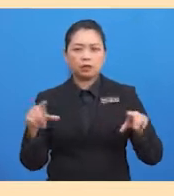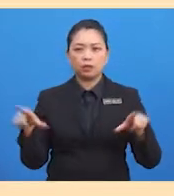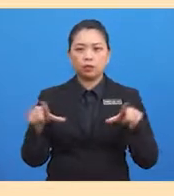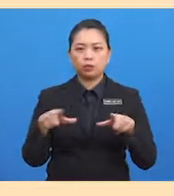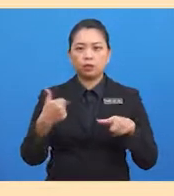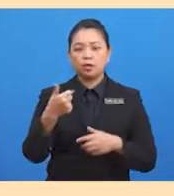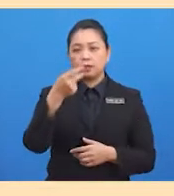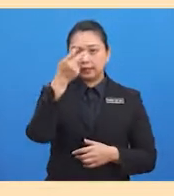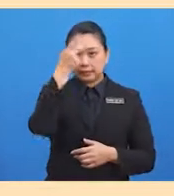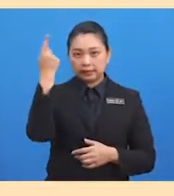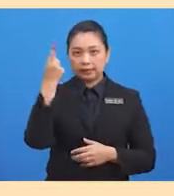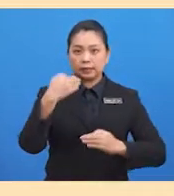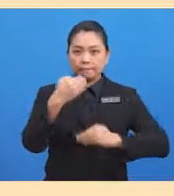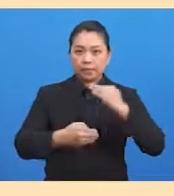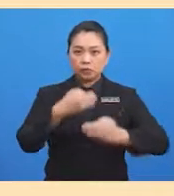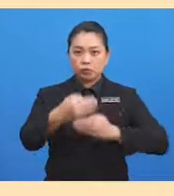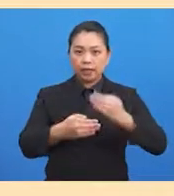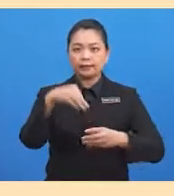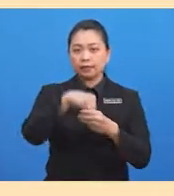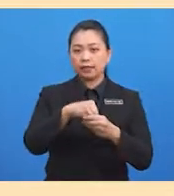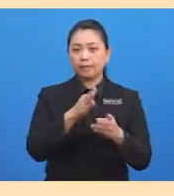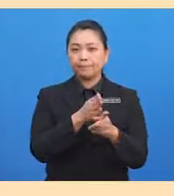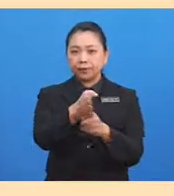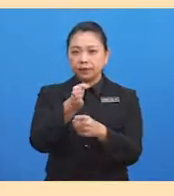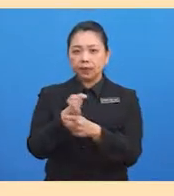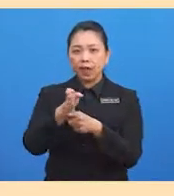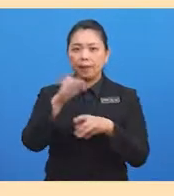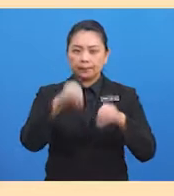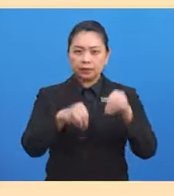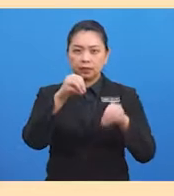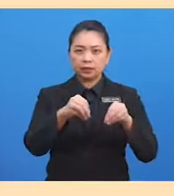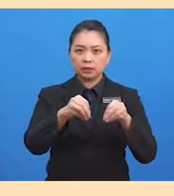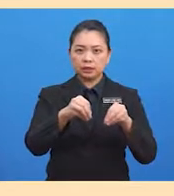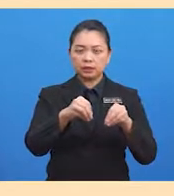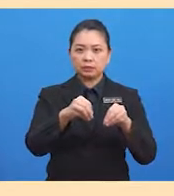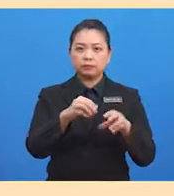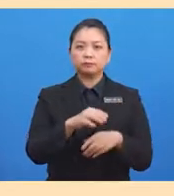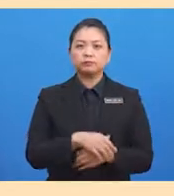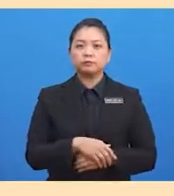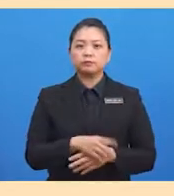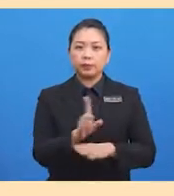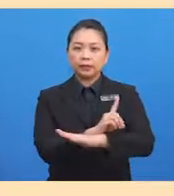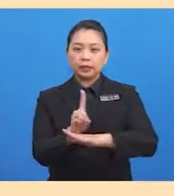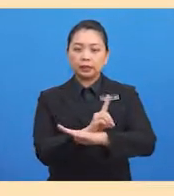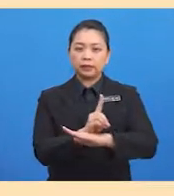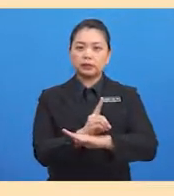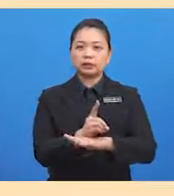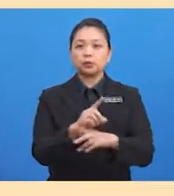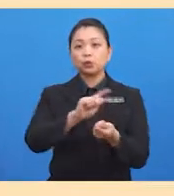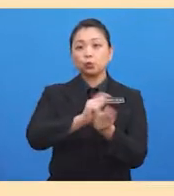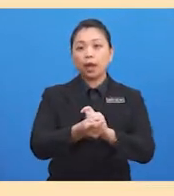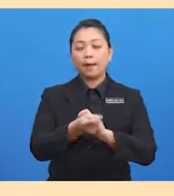pertanian, pentenakan, dan perdagangan secara tukar barang. Keadaan ini